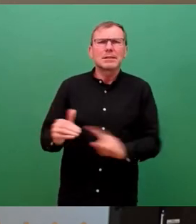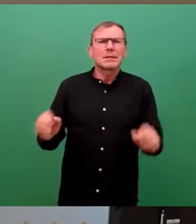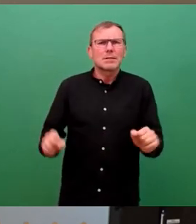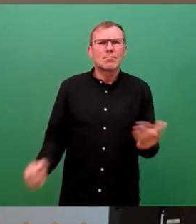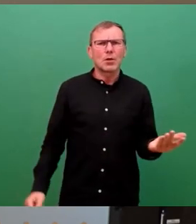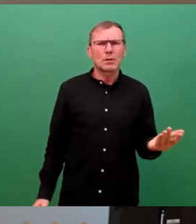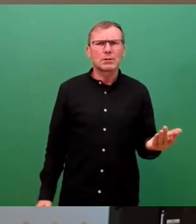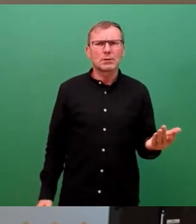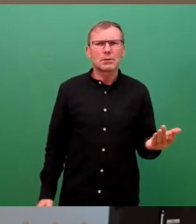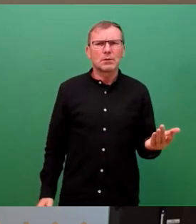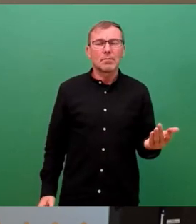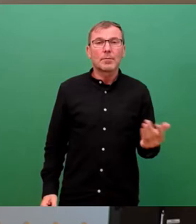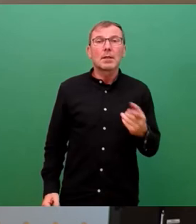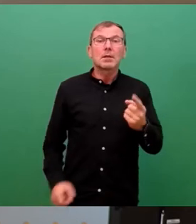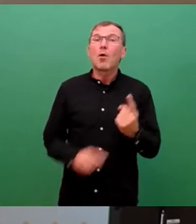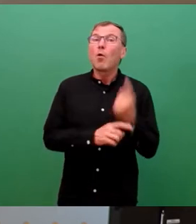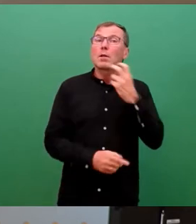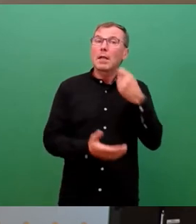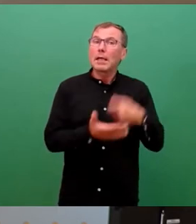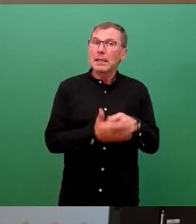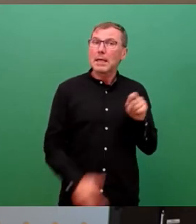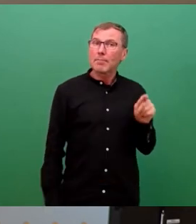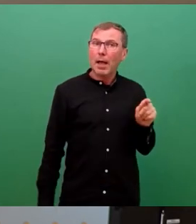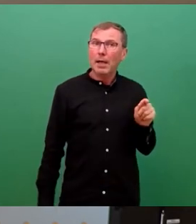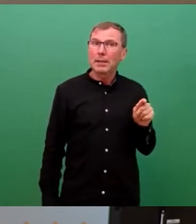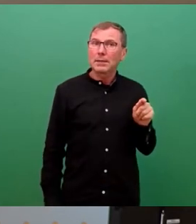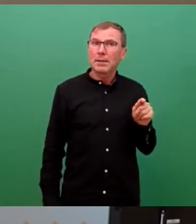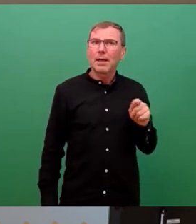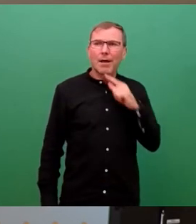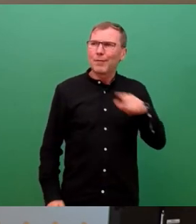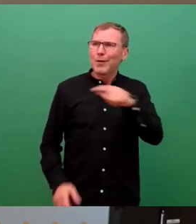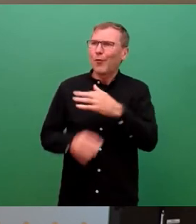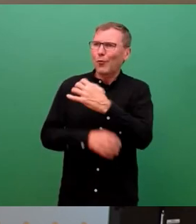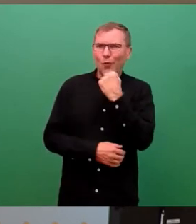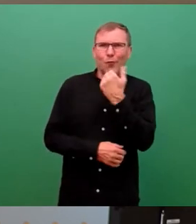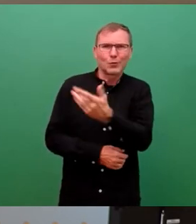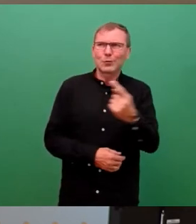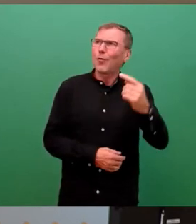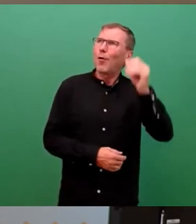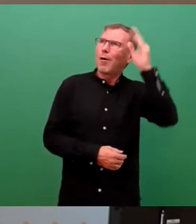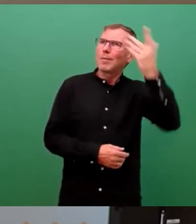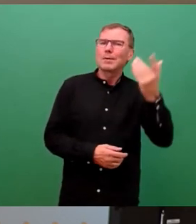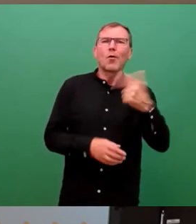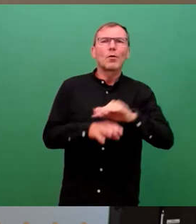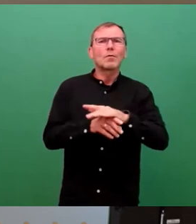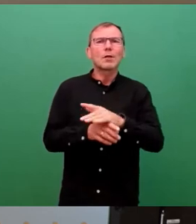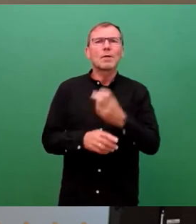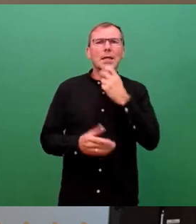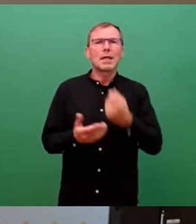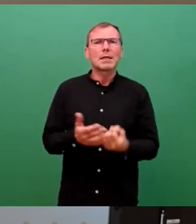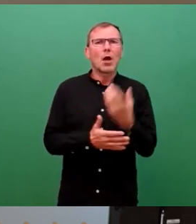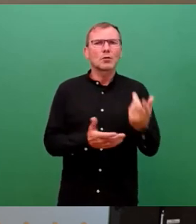Vermutlich entsprechen die sehr hohen Energiepreise allerdings der Ideologie vieler Grüner, weil dadurch eigentlich unwirtschaftliche Energieerzeugungs- und